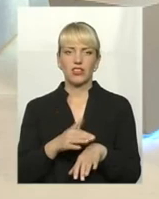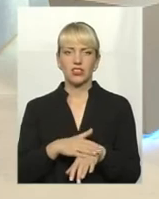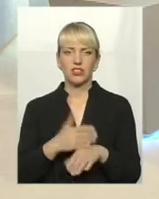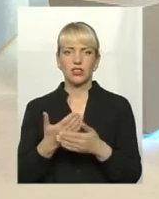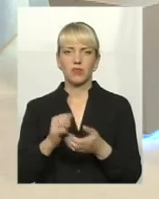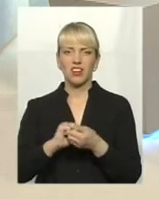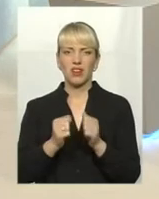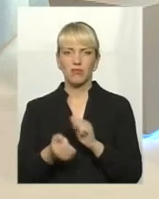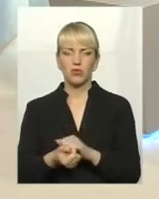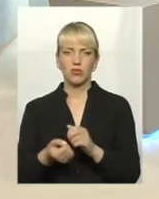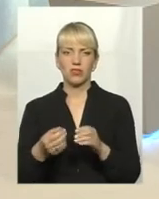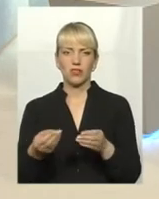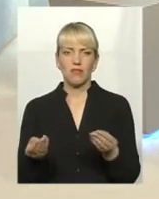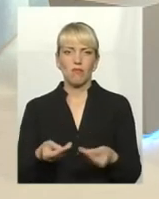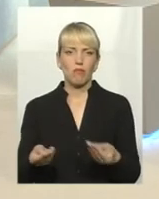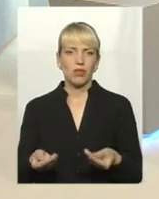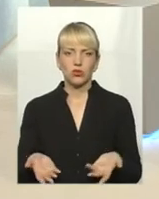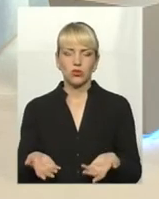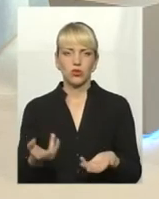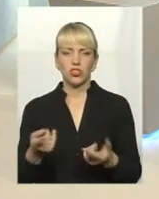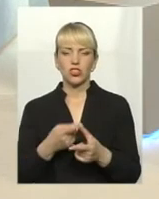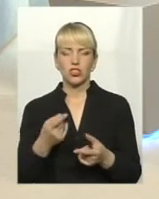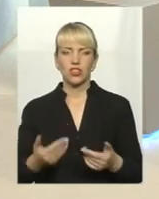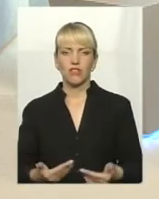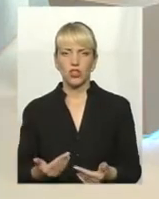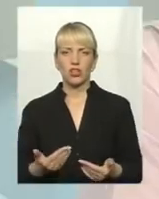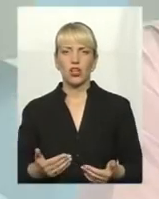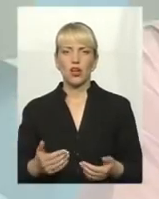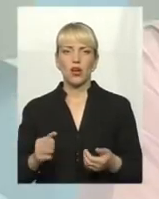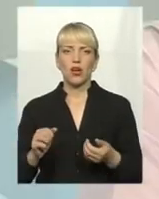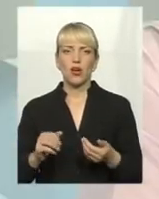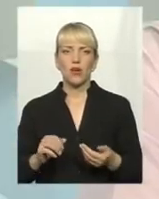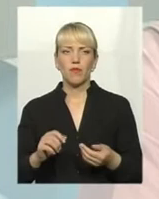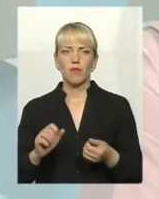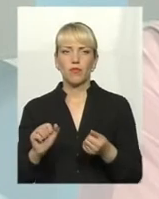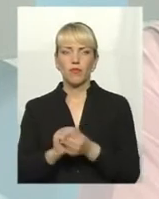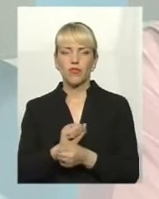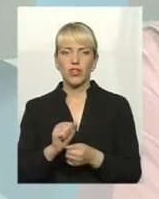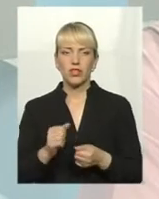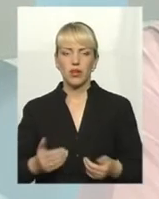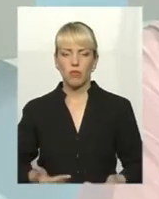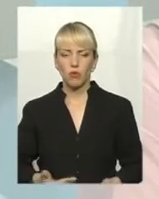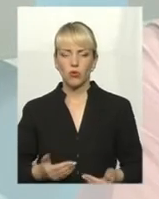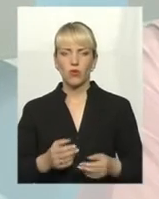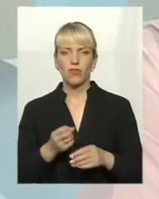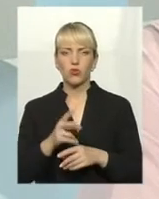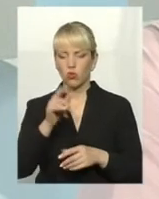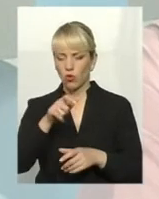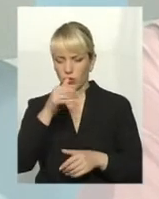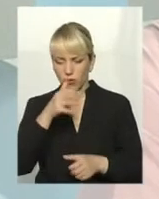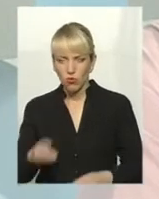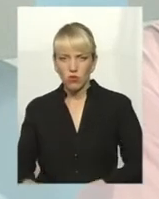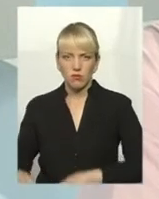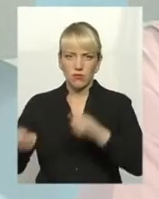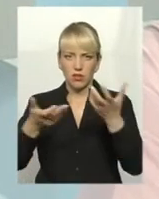каміньовки, чи якийсь пісок, чи тверді побутові відходи, які люди не вони в силі їх кинути на той прицеп. якщо ви хочете